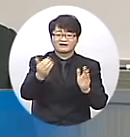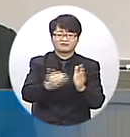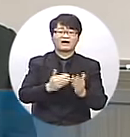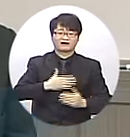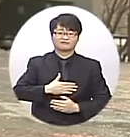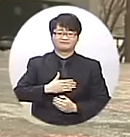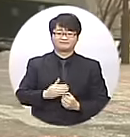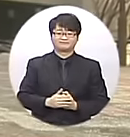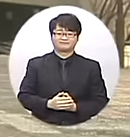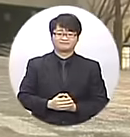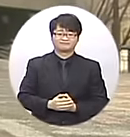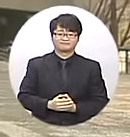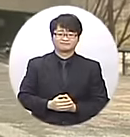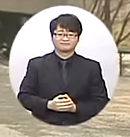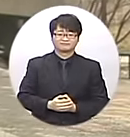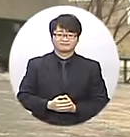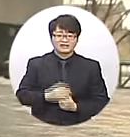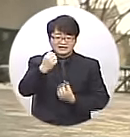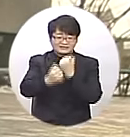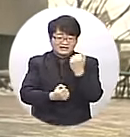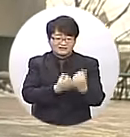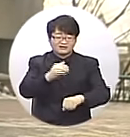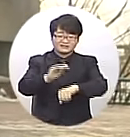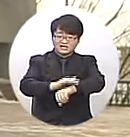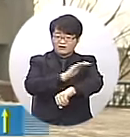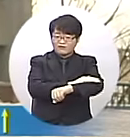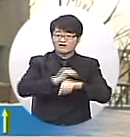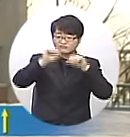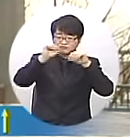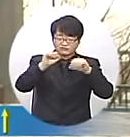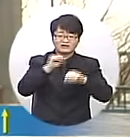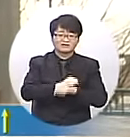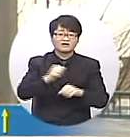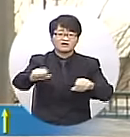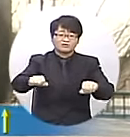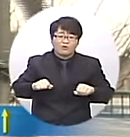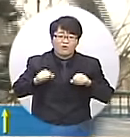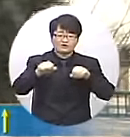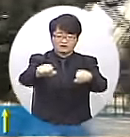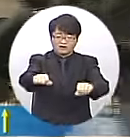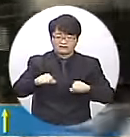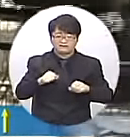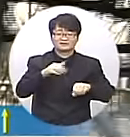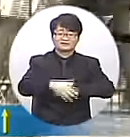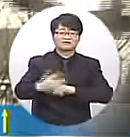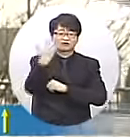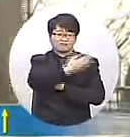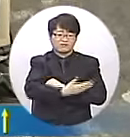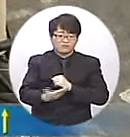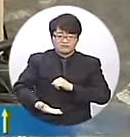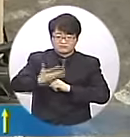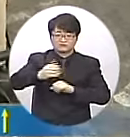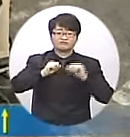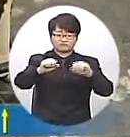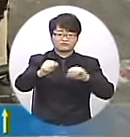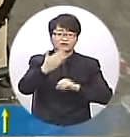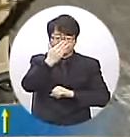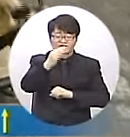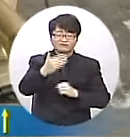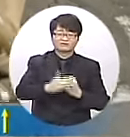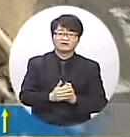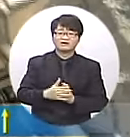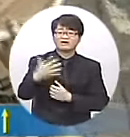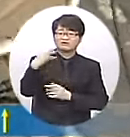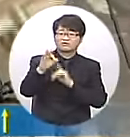알고 있어요. 자전거는 재활운동에서 자주 쓰이는 노를 젓는 방식으로 상체의 운동량을 늘릴 수 있게 했고